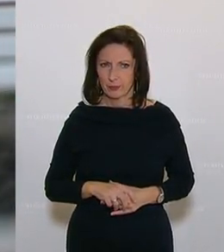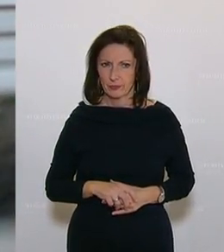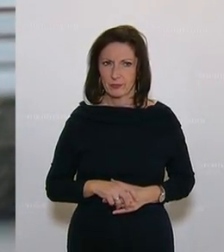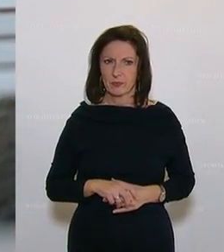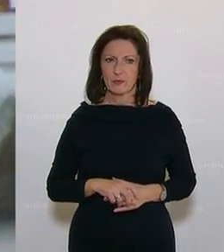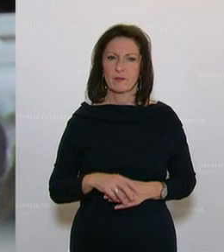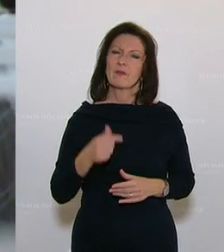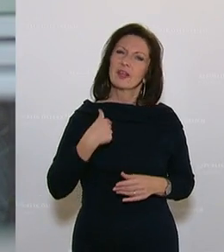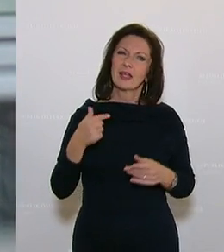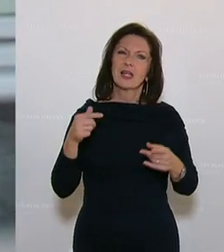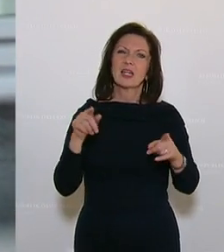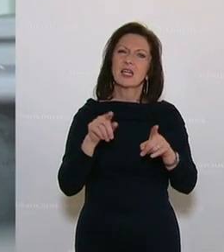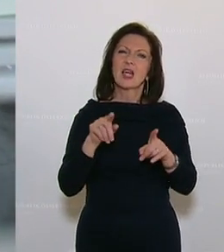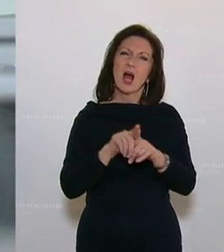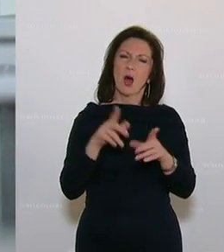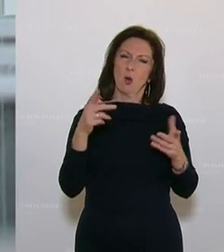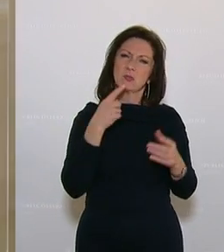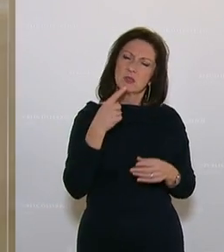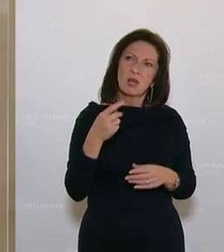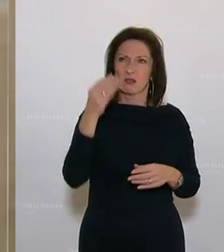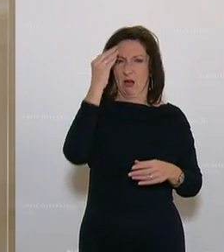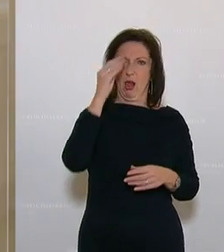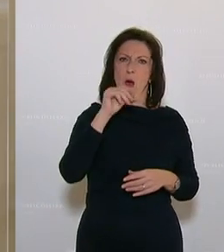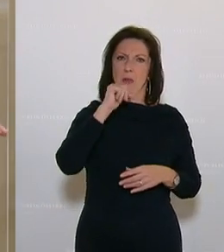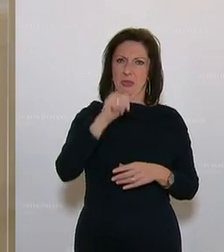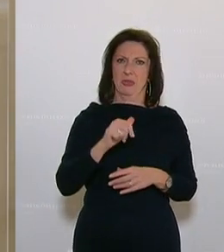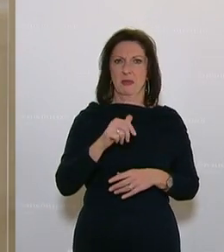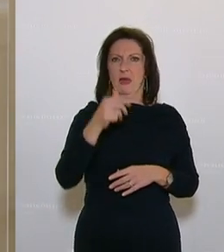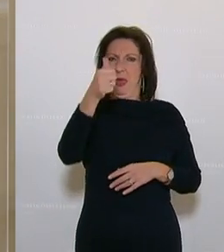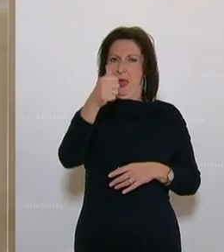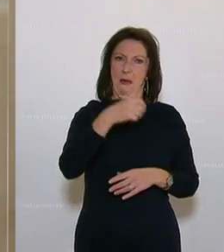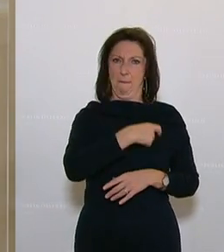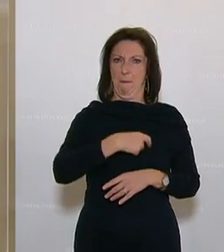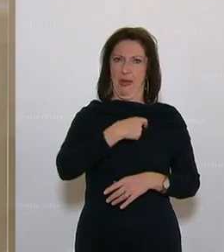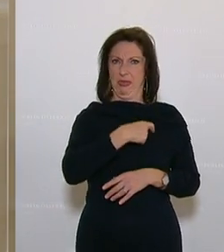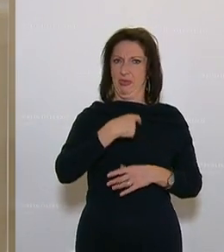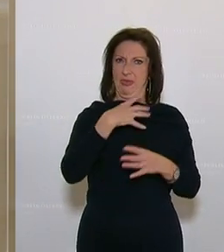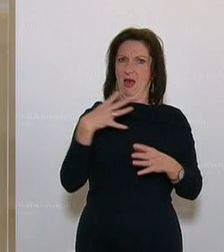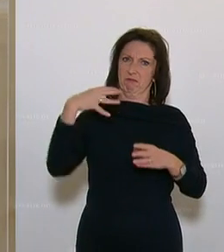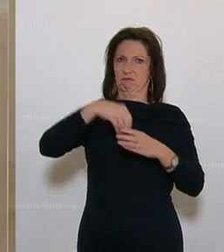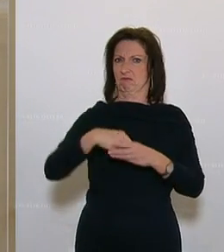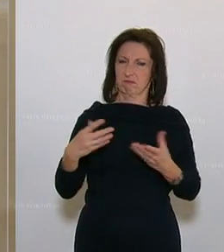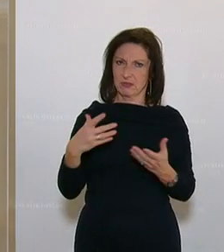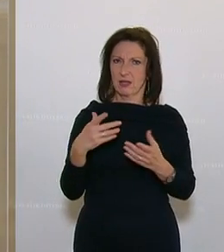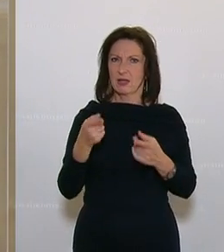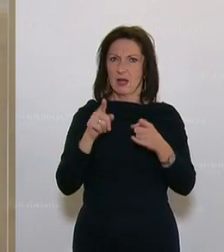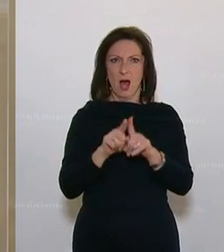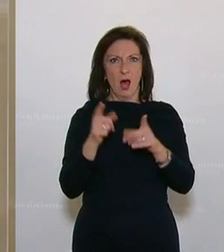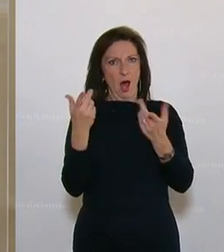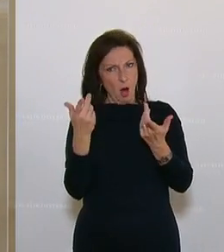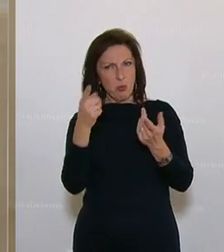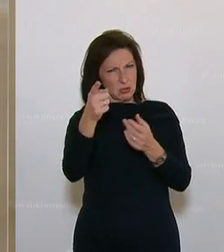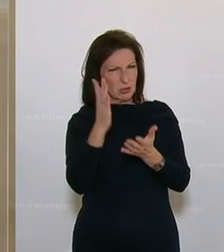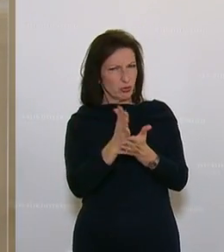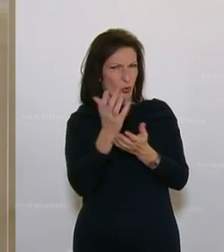Und ich glaube auch nicht, dass es eine Vereinnahmung einer Partei ist. Also ich gestehe auch eben demokratisches Engagement